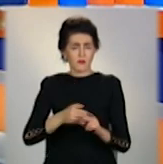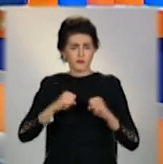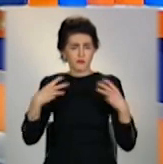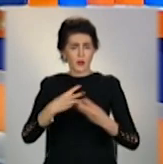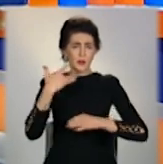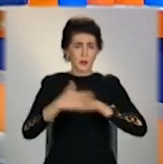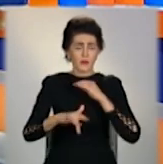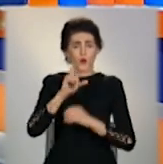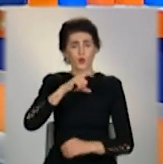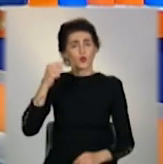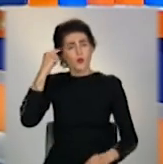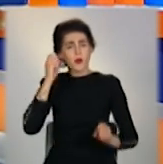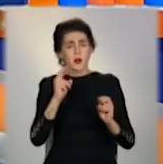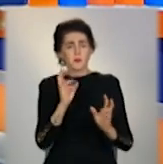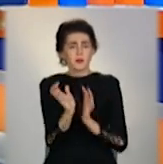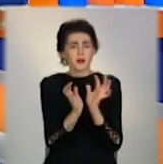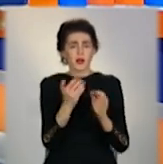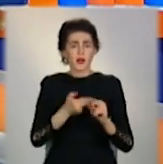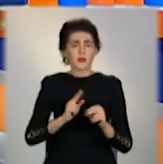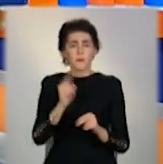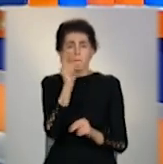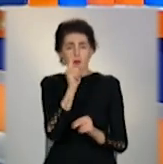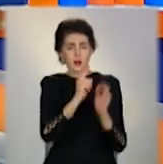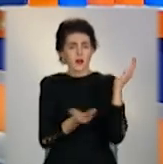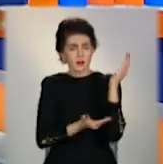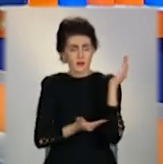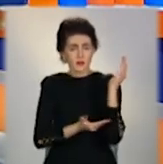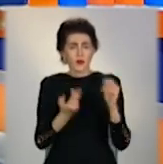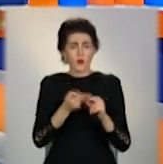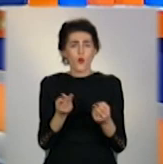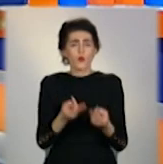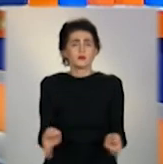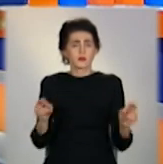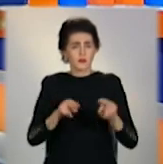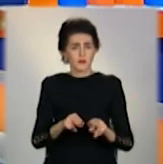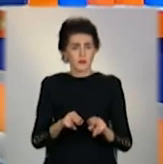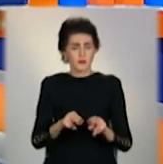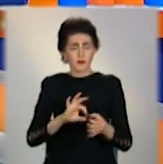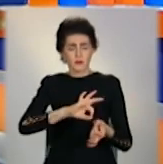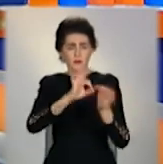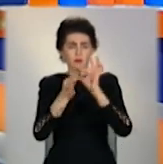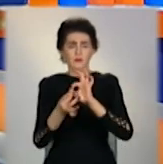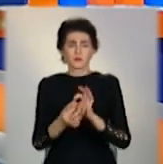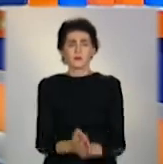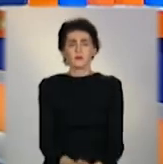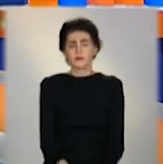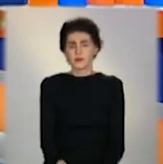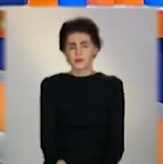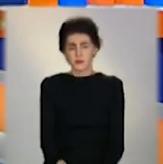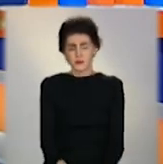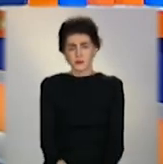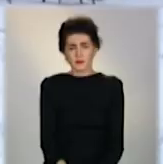жителі вирішили зберегти хоча б ті деревця, що лишилися. Докладно Максим Кондратенко.